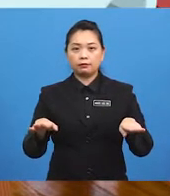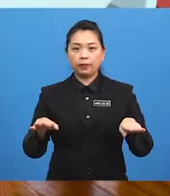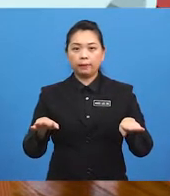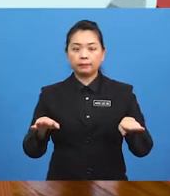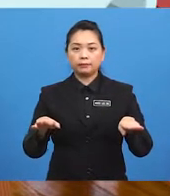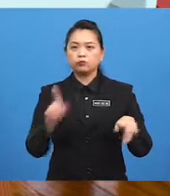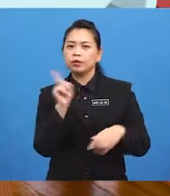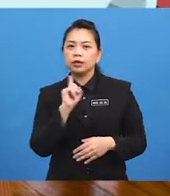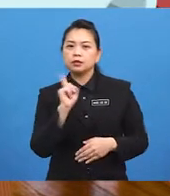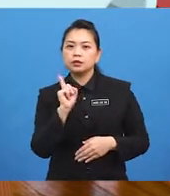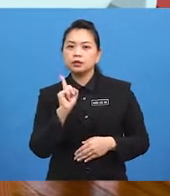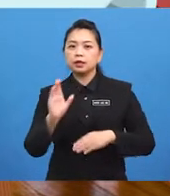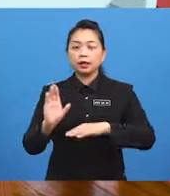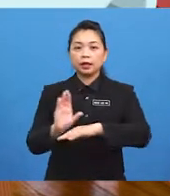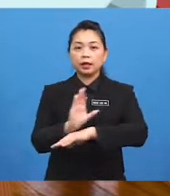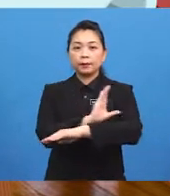Where is the carpet?